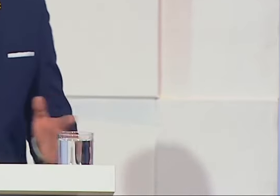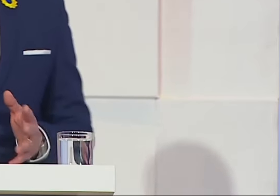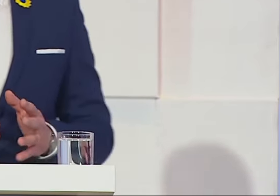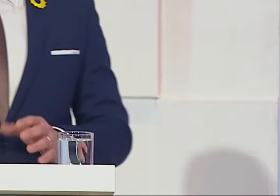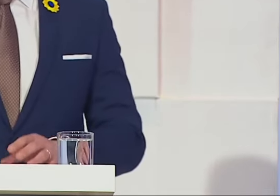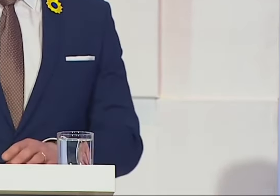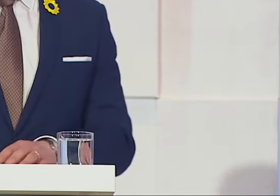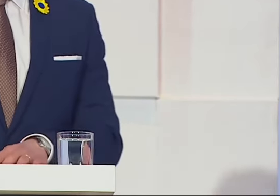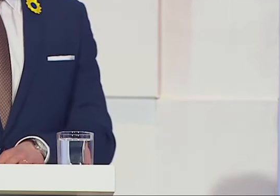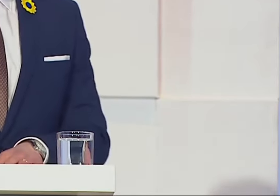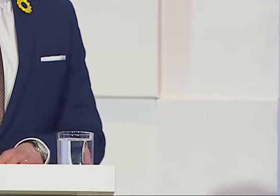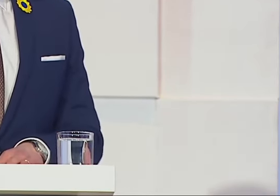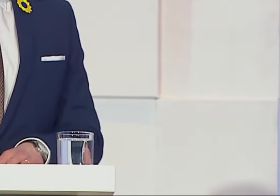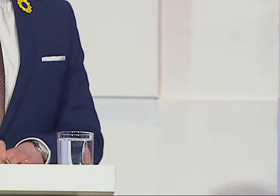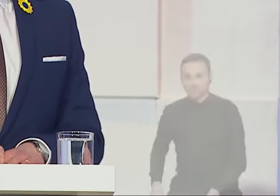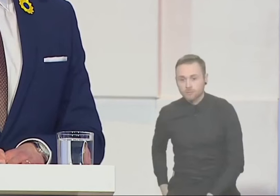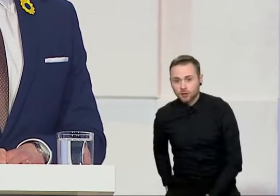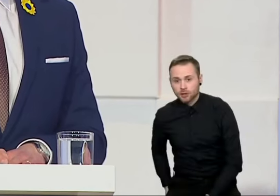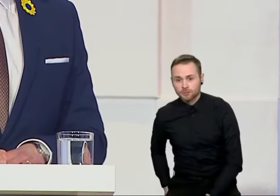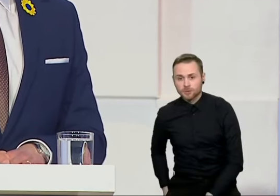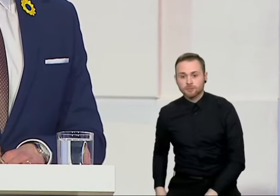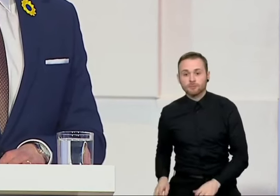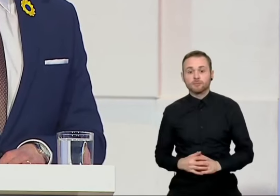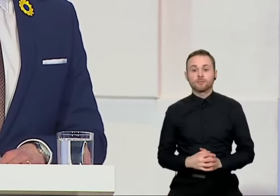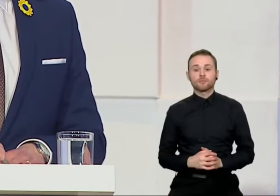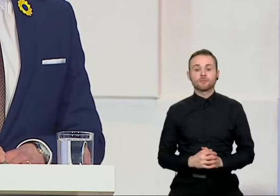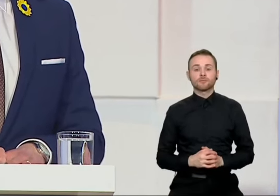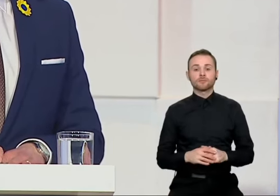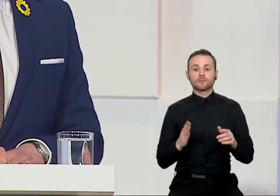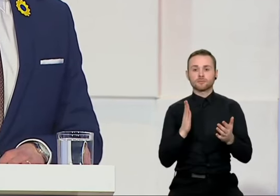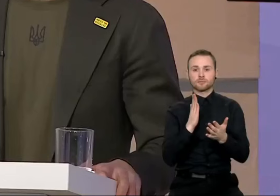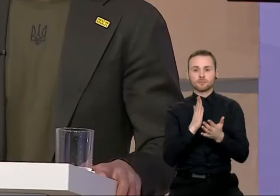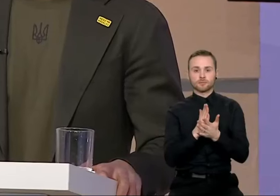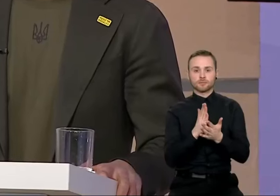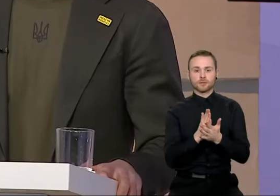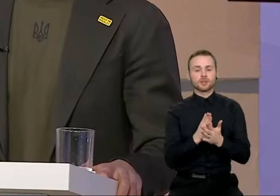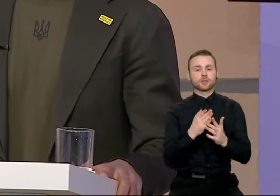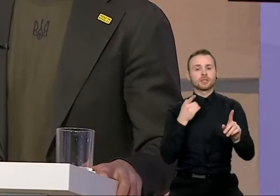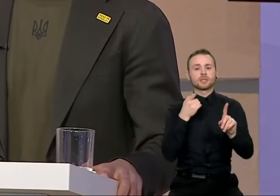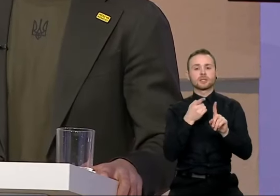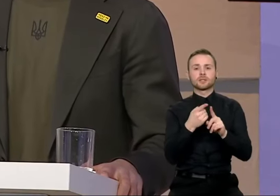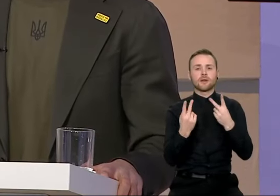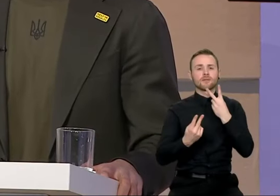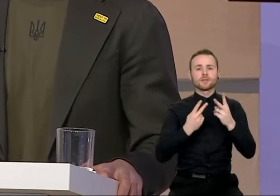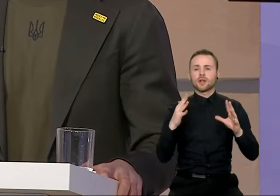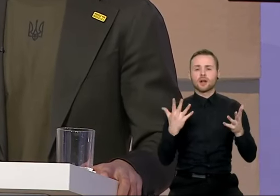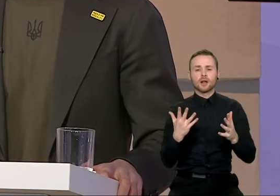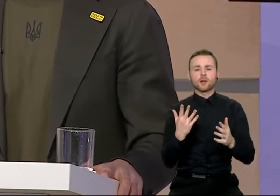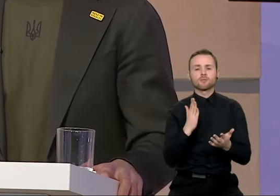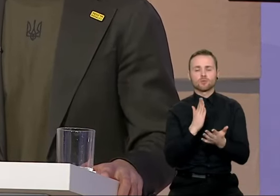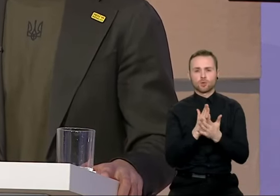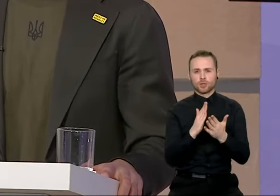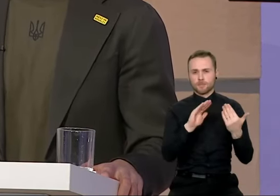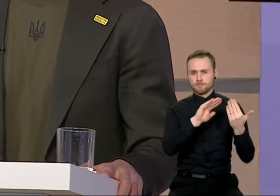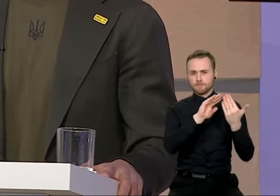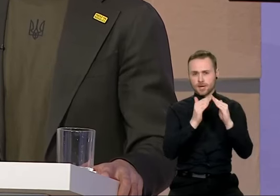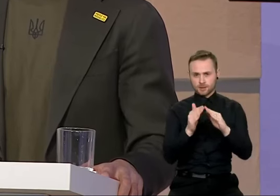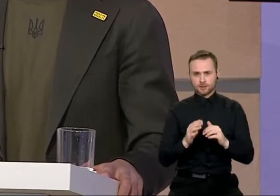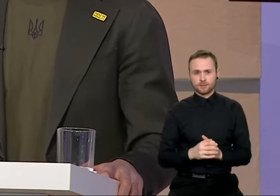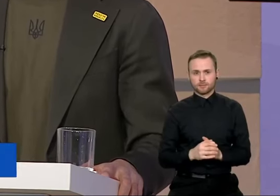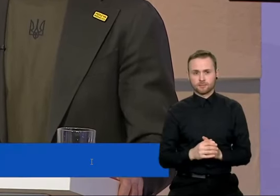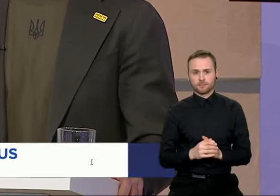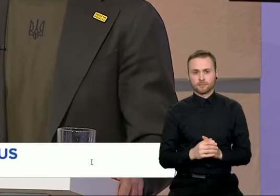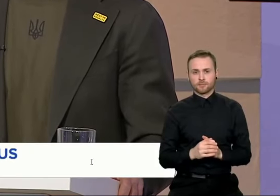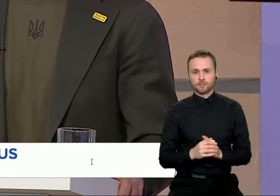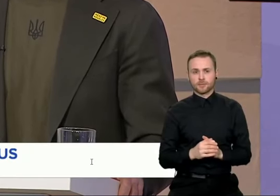plėtros? Tomas... Ok, miesto plėtra. Pagrindinė vizija miestai yra penkiolikos minučių miestas. Tai reiškia, kad kiekvienas žmogus